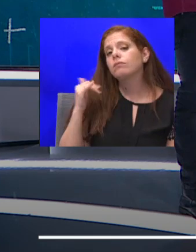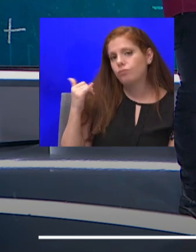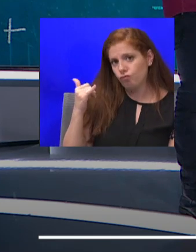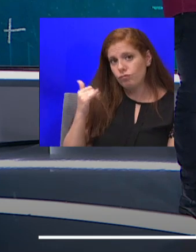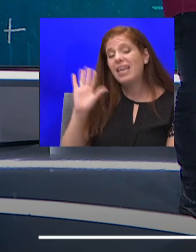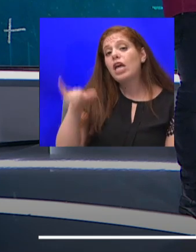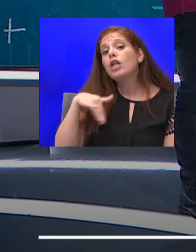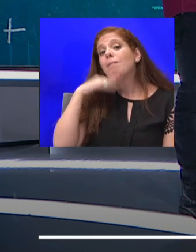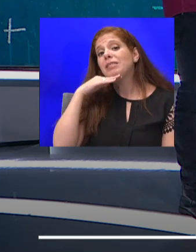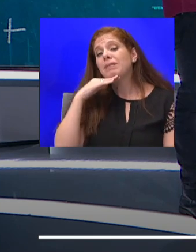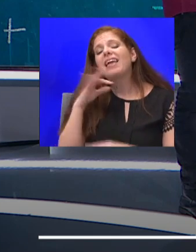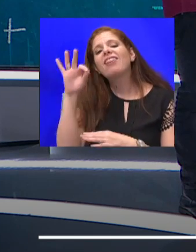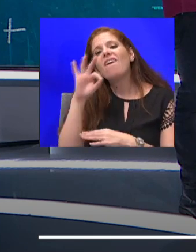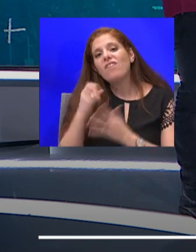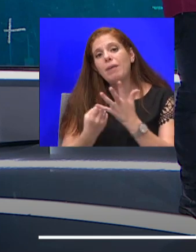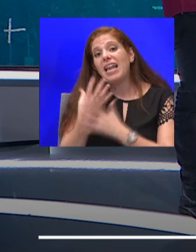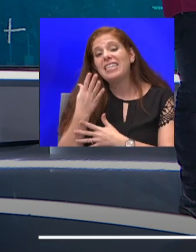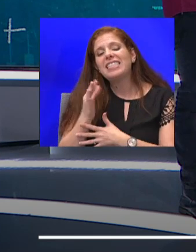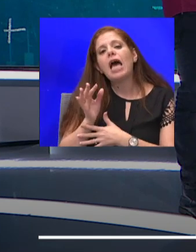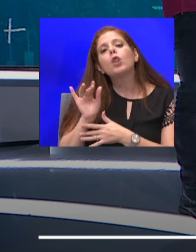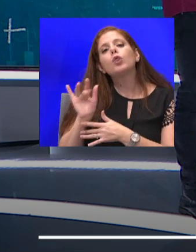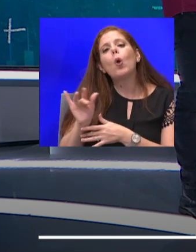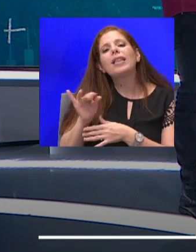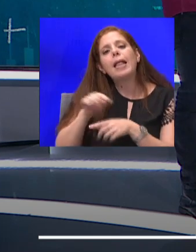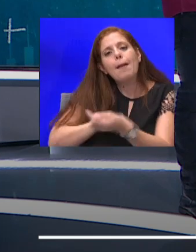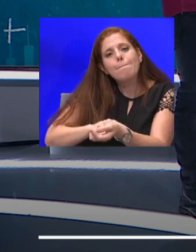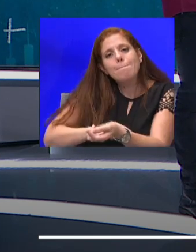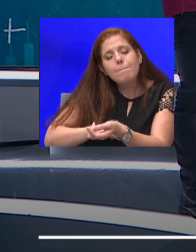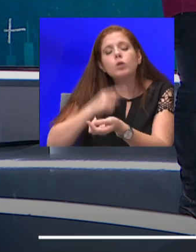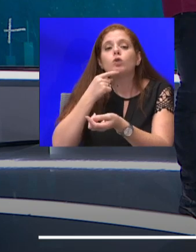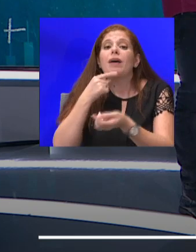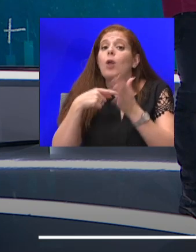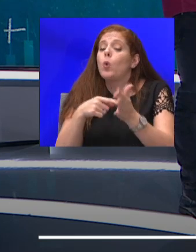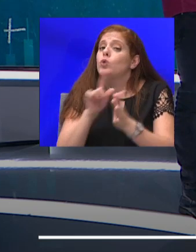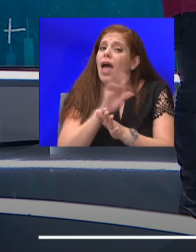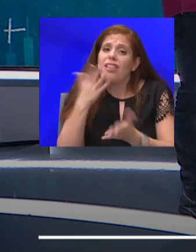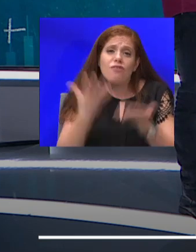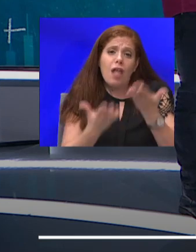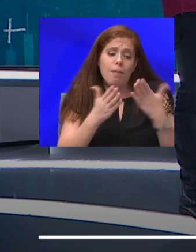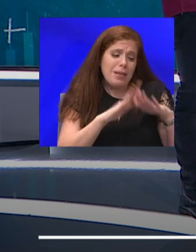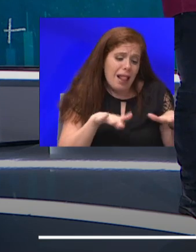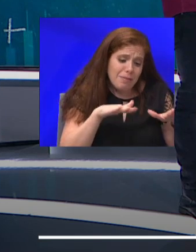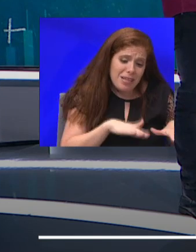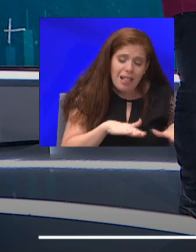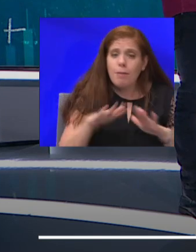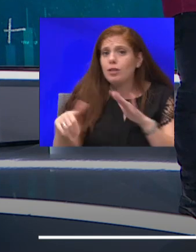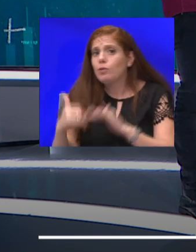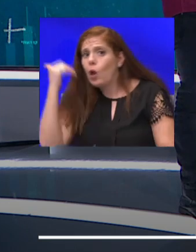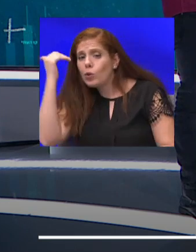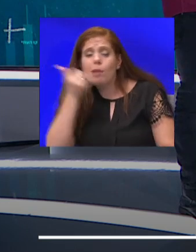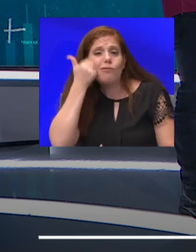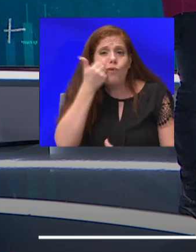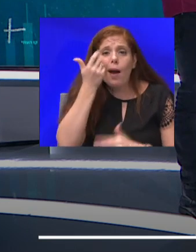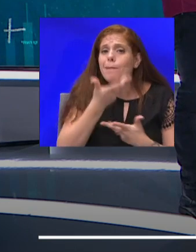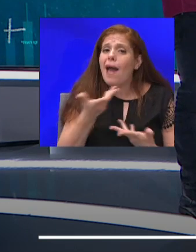מחקרים הראו שאין הבדל בוויירלות, כלומר, בעומס הנגיפי בין ילדים קטנים לילדים יותר גדולים למבוגרים. כלומר, אין הרבה סיבות